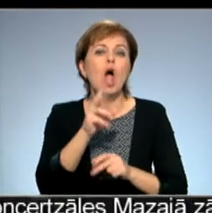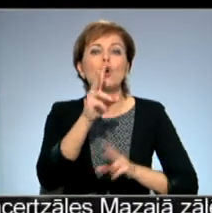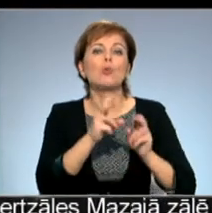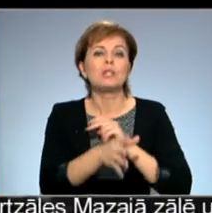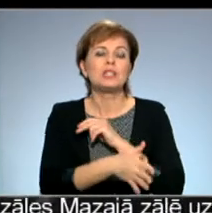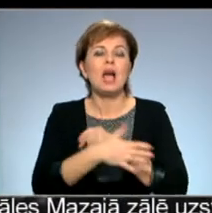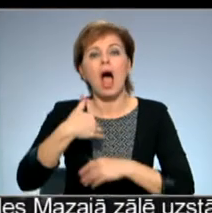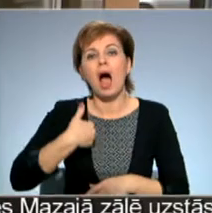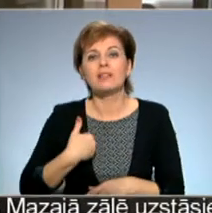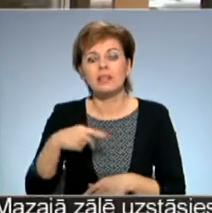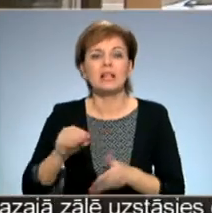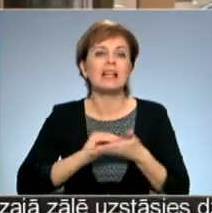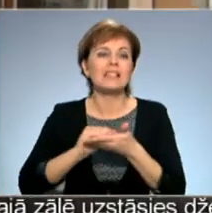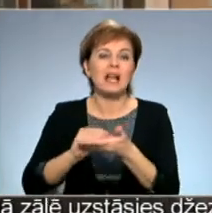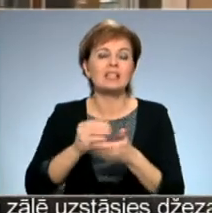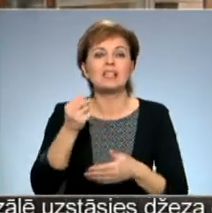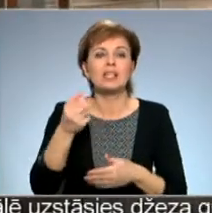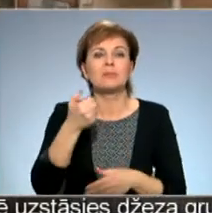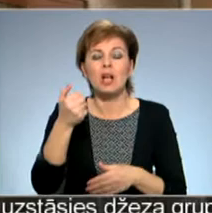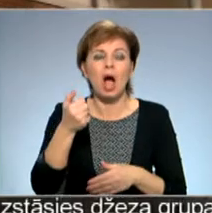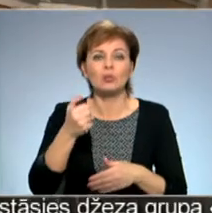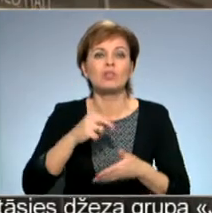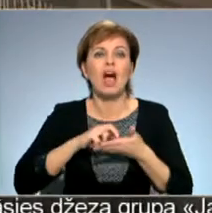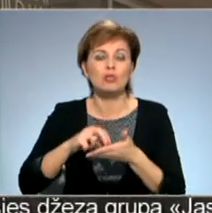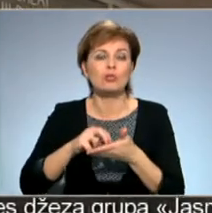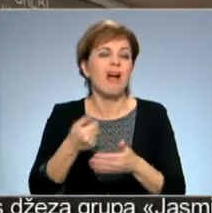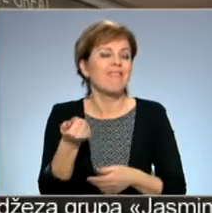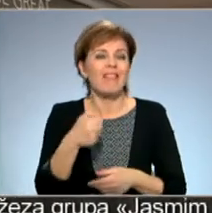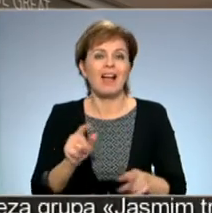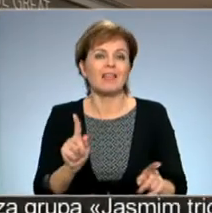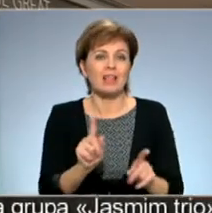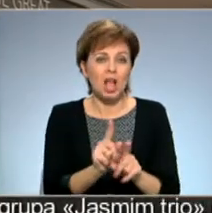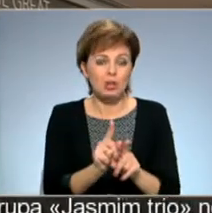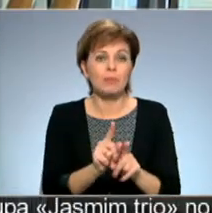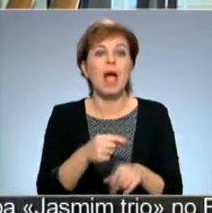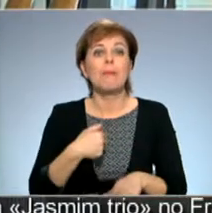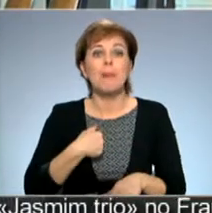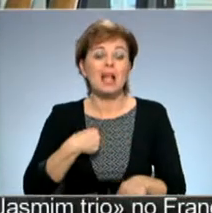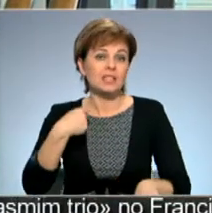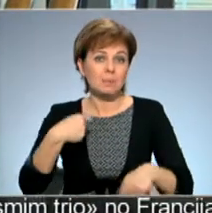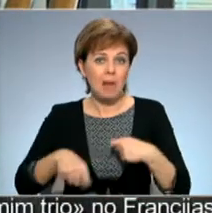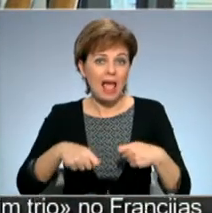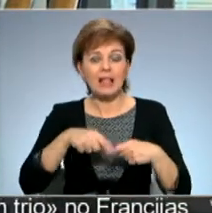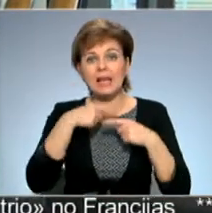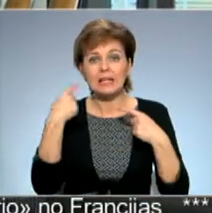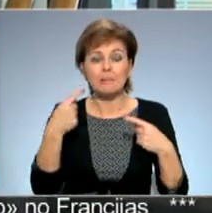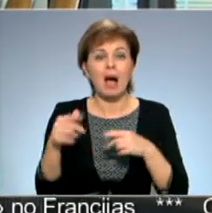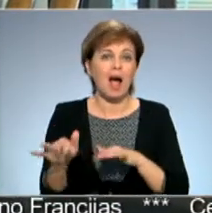kuru vēstulēs viņš sarakstījies 13 gadus tā arī nesatiktamies. Man spēlēt gribas nodot